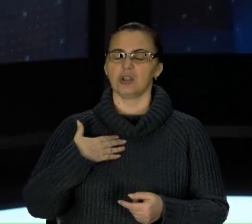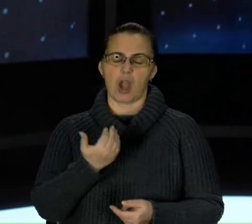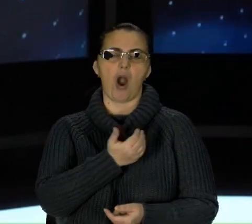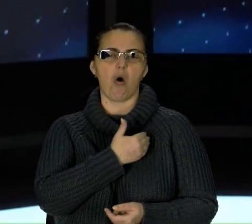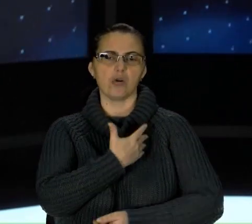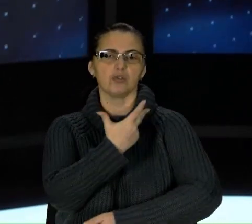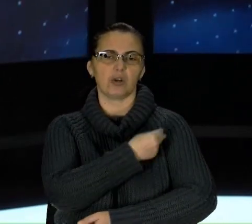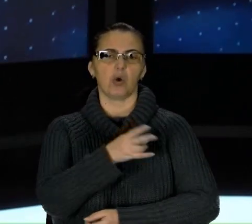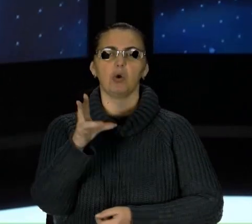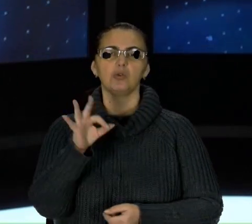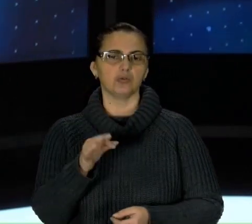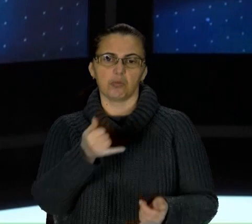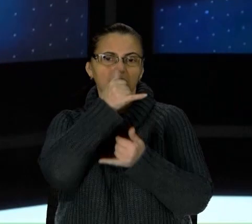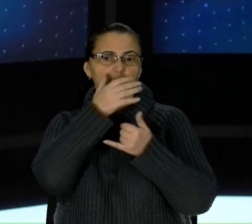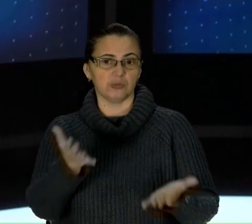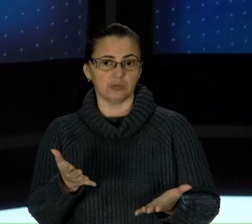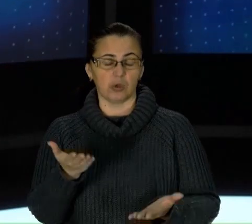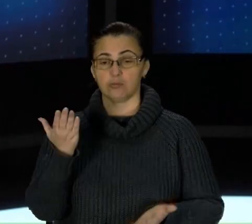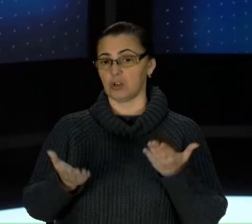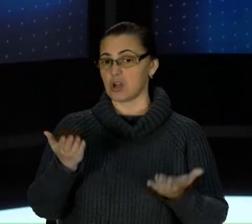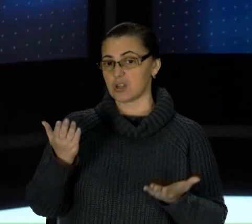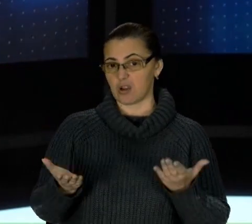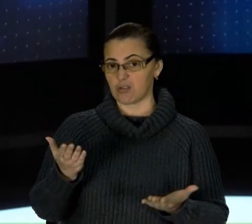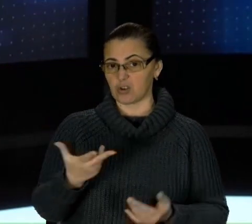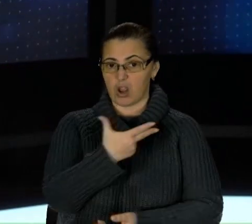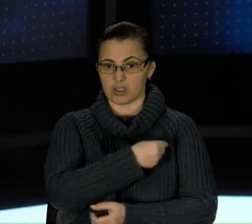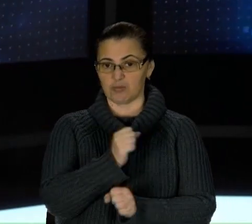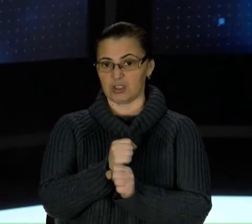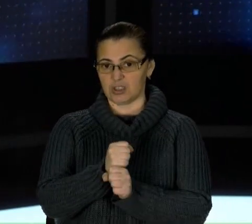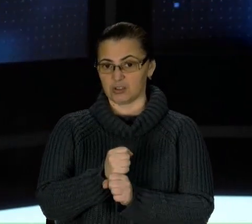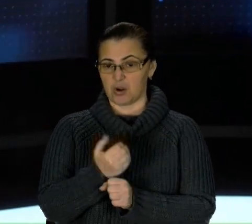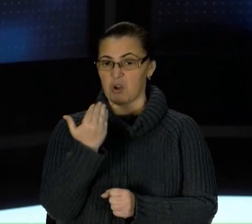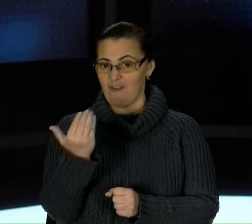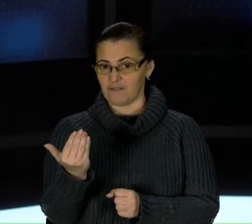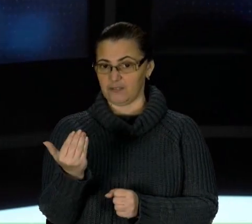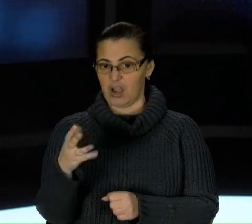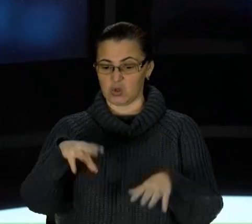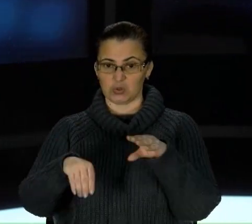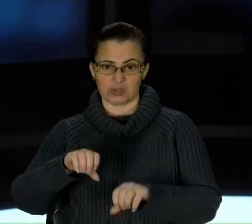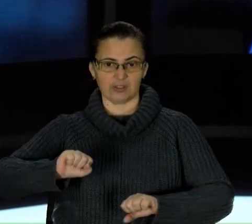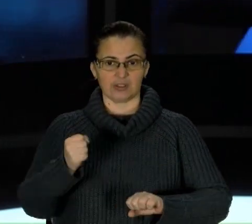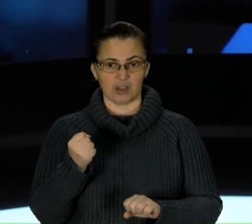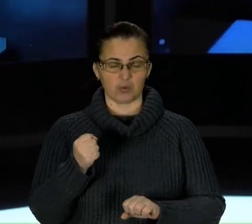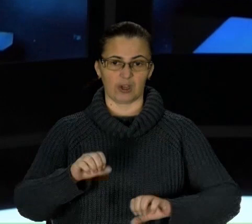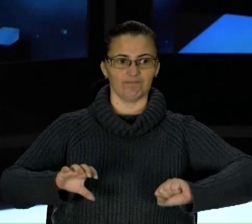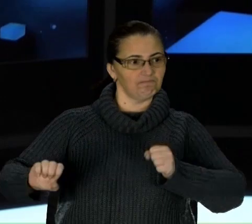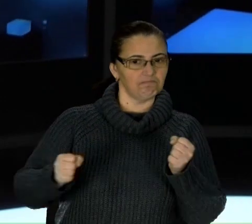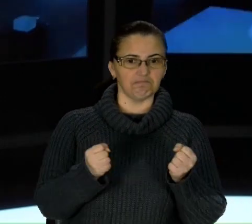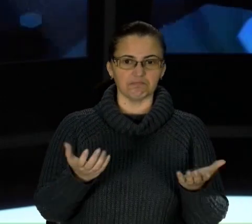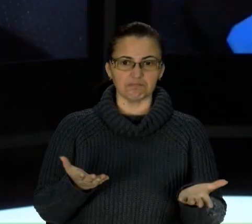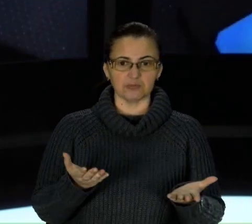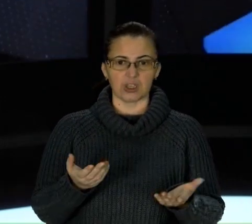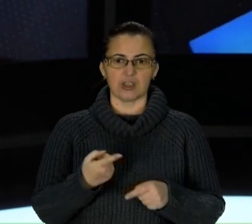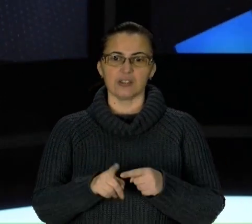вакцинуватись, але не можу». Бо якщо щеплення зробить ваш сусід, знайомий чи друг, це дієвіше,